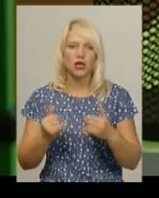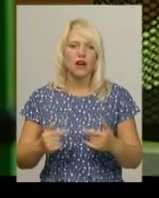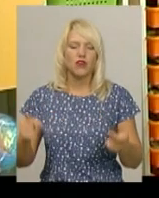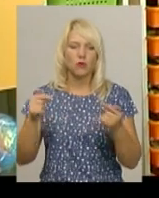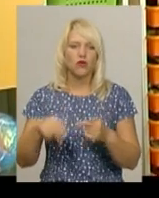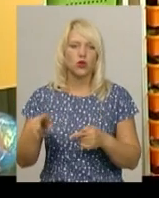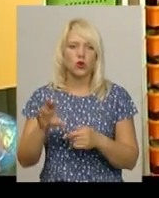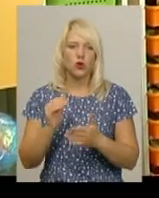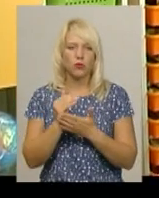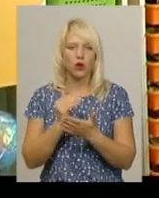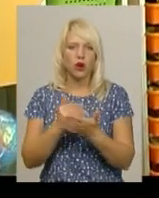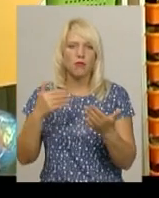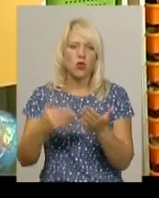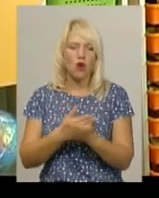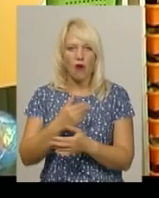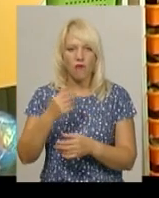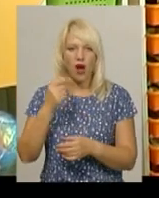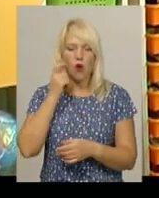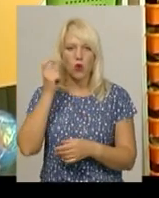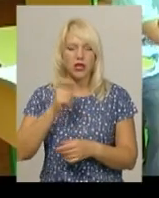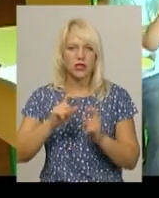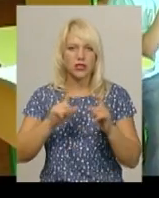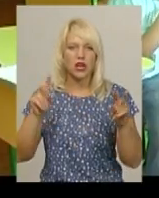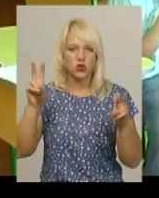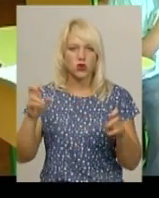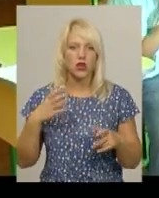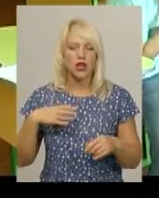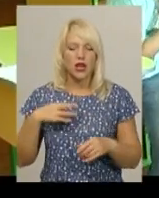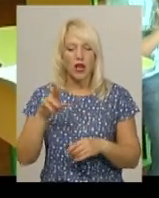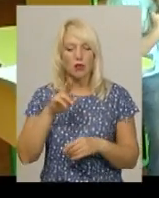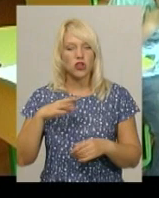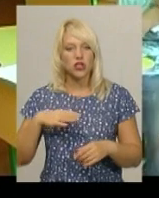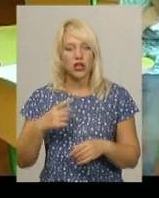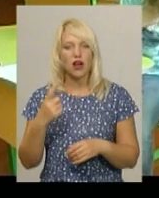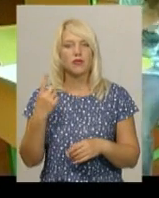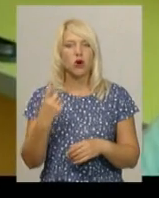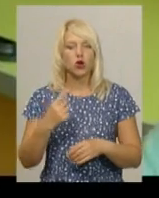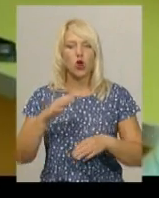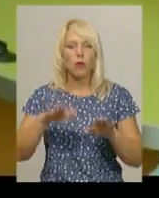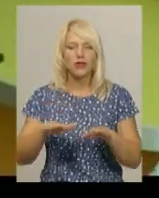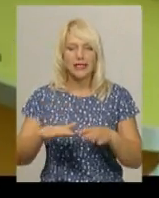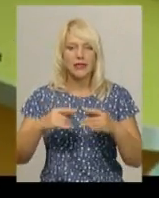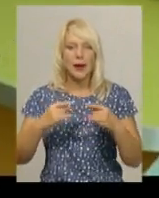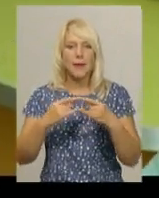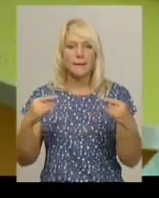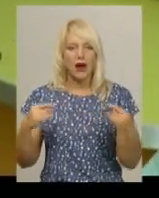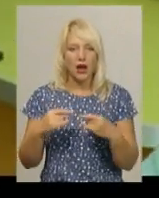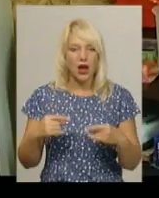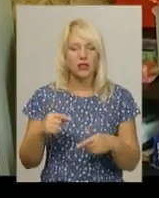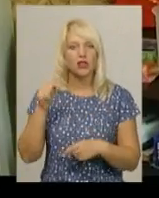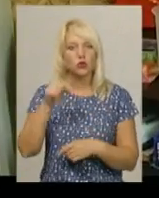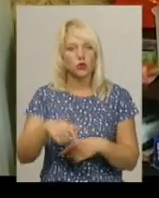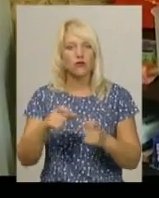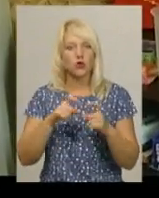«Нова українська школа». Якщо у Яромолинцях тільки очікують на одномісні парти та оргтехніку, тут у Солопківцях все почало надходити до